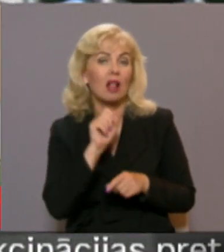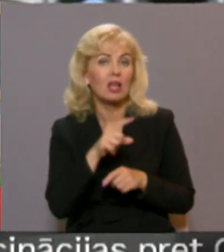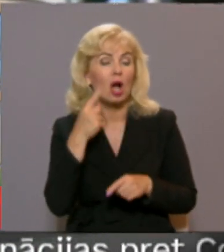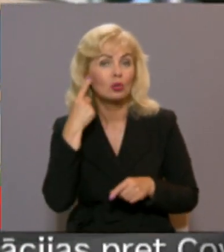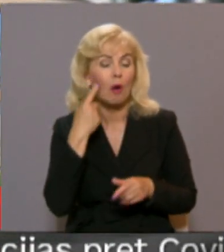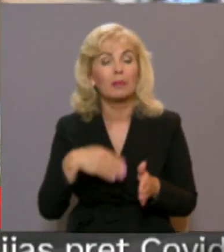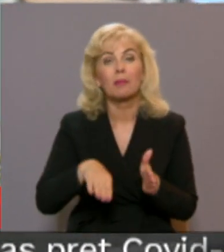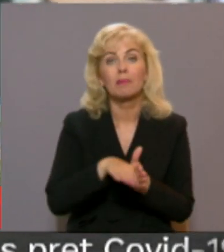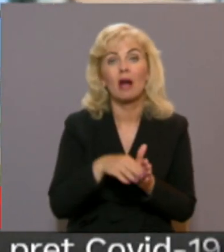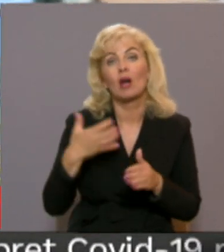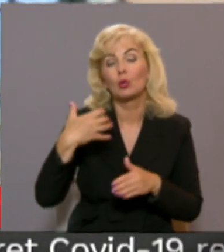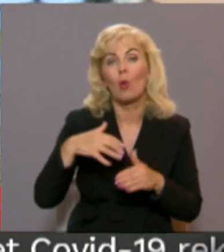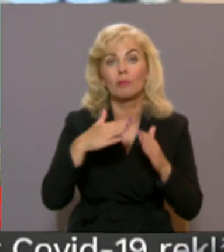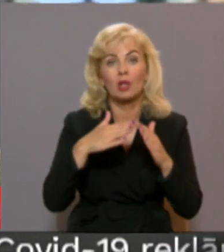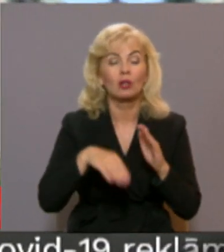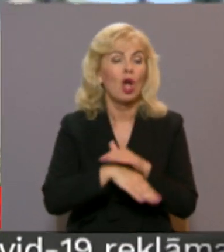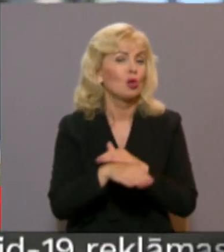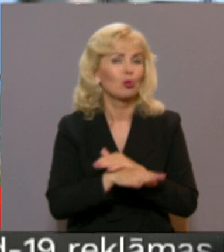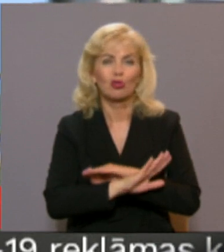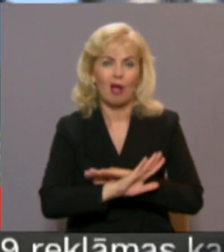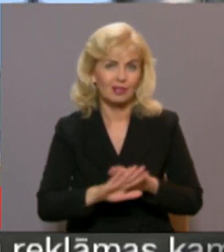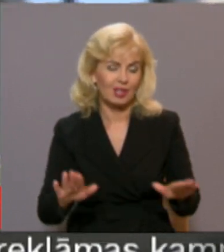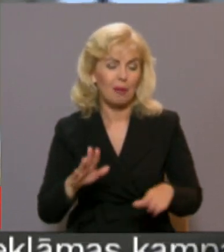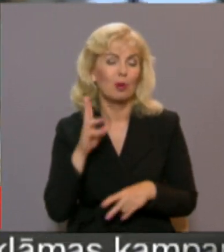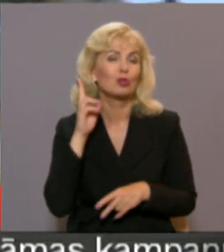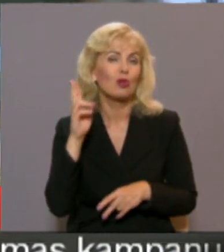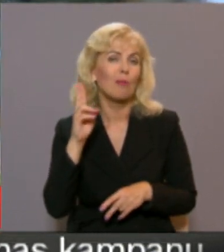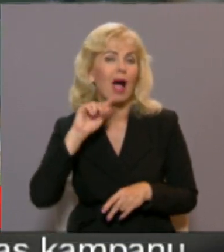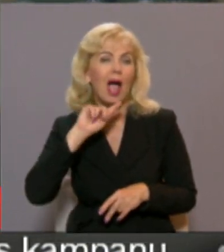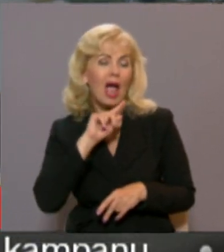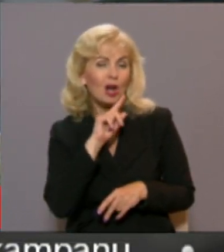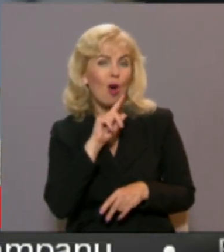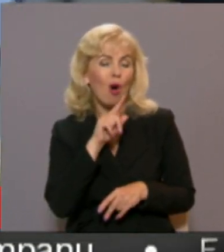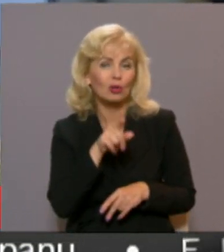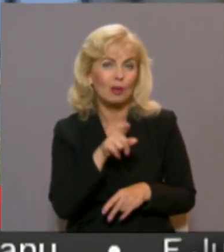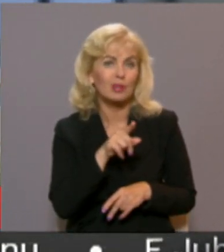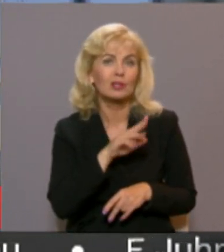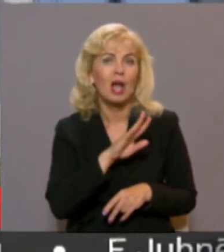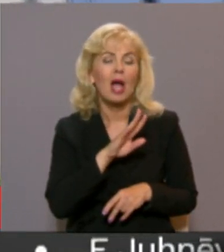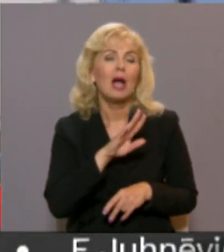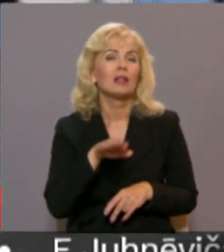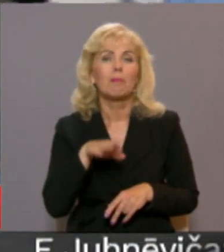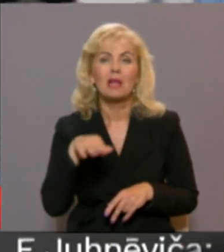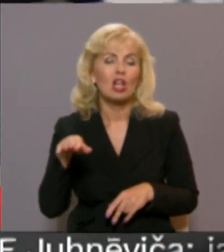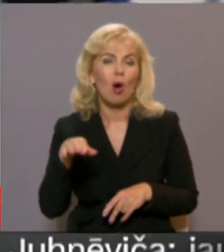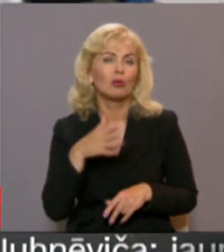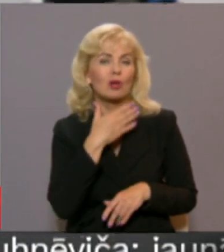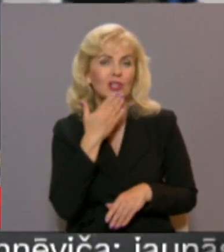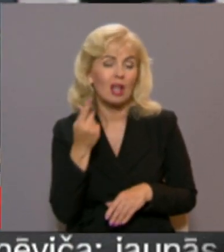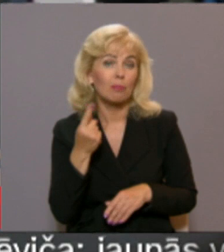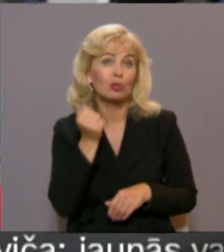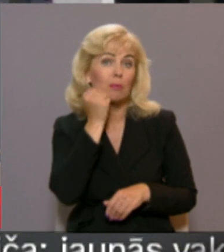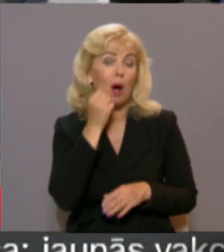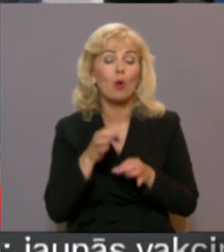pievienoto novada domejā ekstukšāks nekļūs un arī solītā ekonomija vismaz ne miljonos mērām nebūs. Bauskas